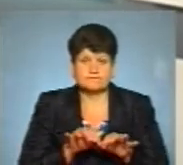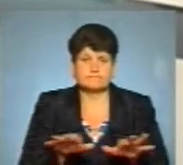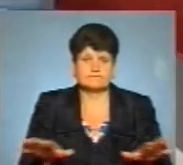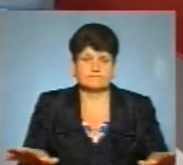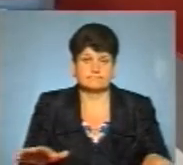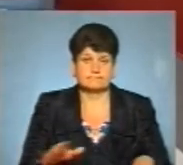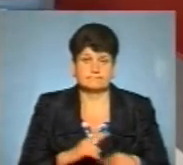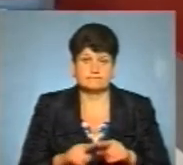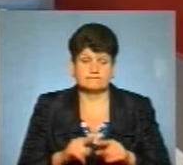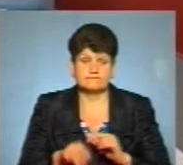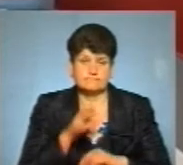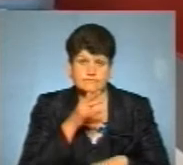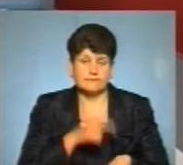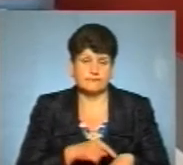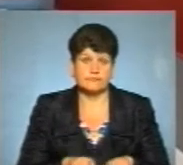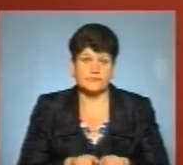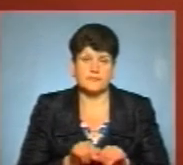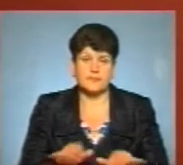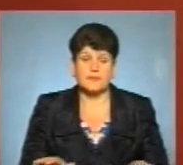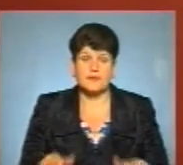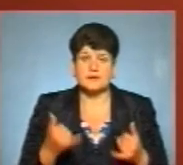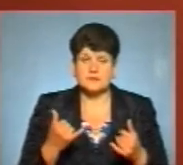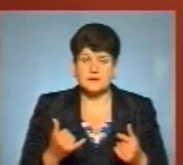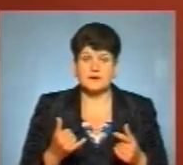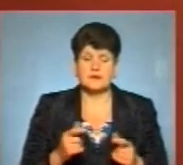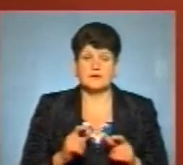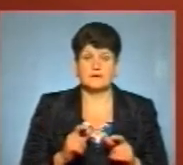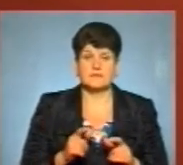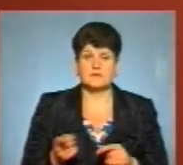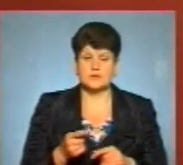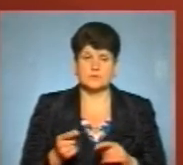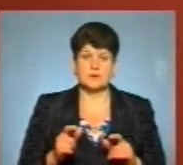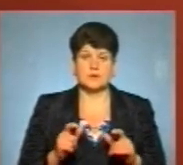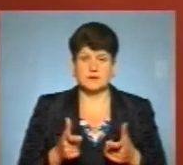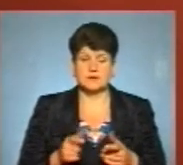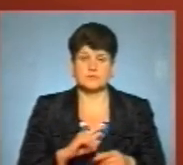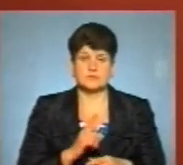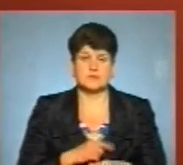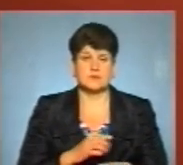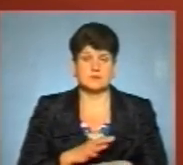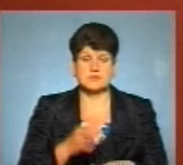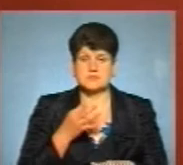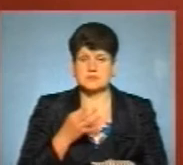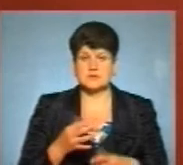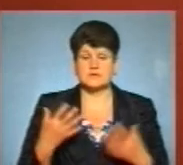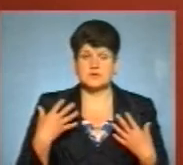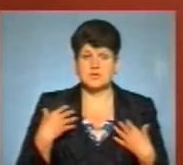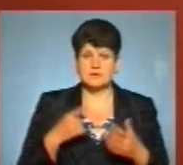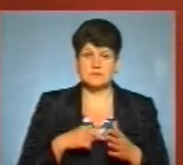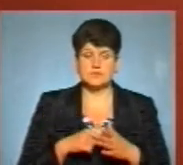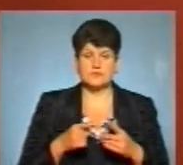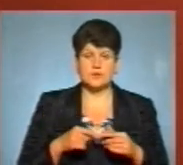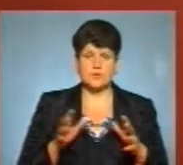в часі. Наразі у Тернополі карантин не посилюватимуть. Про це повідомив начальник міського відділу охорони здоров'я та медичного